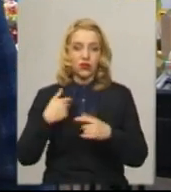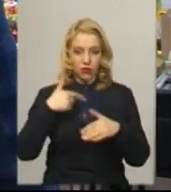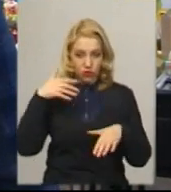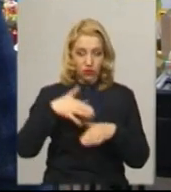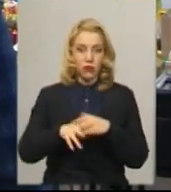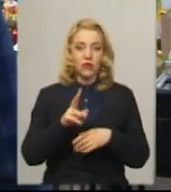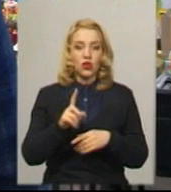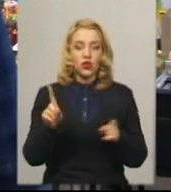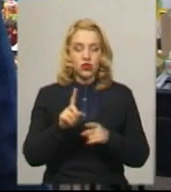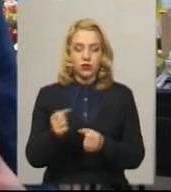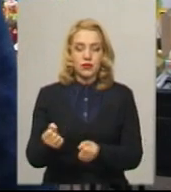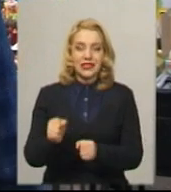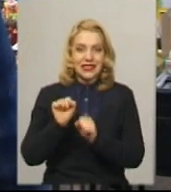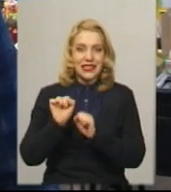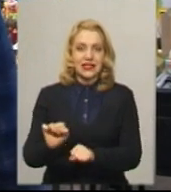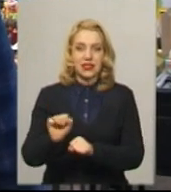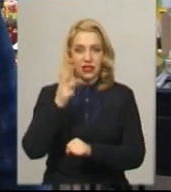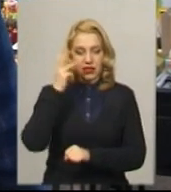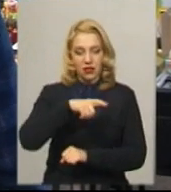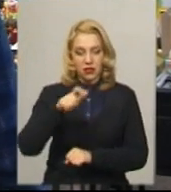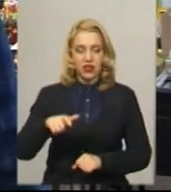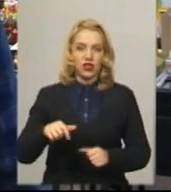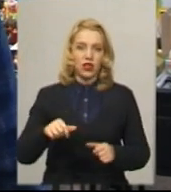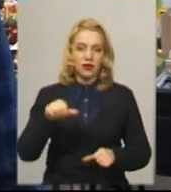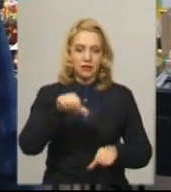привезти, і тому, аби захистити хмельничан, ми ставимо блокпости.